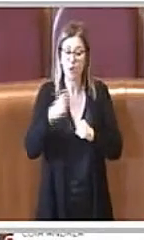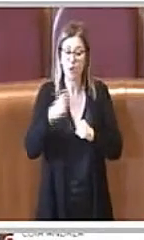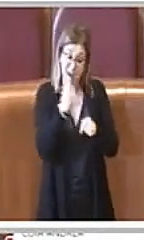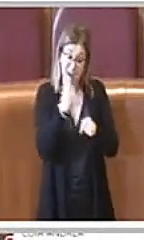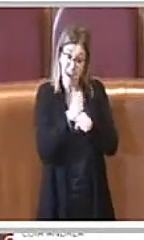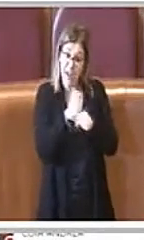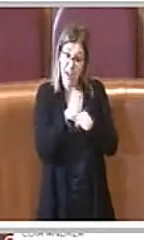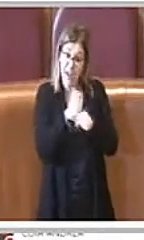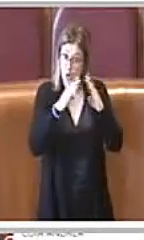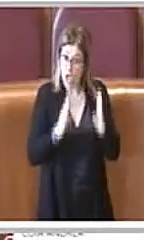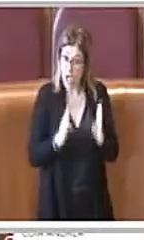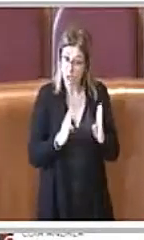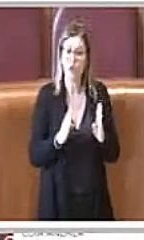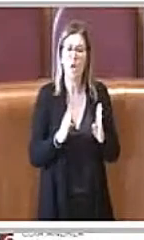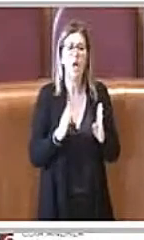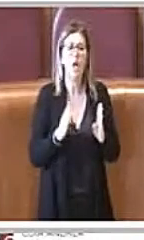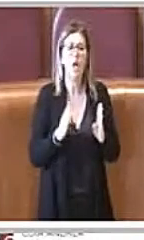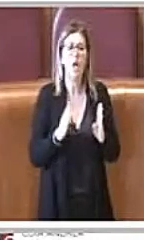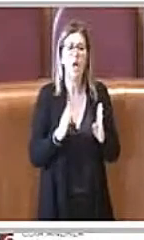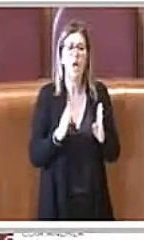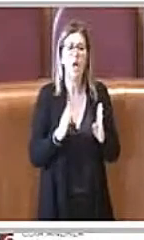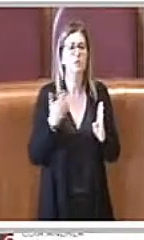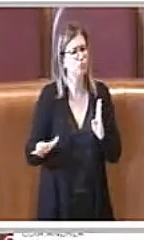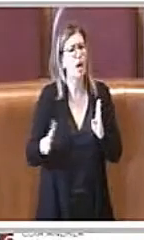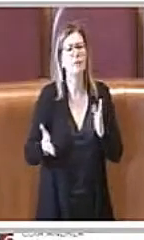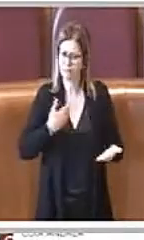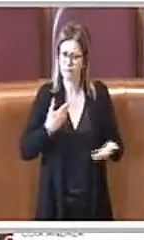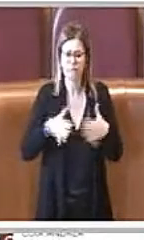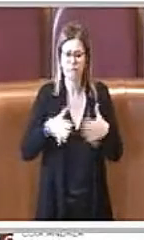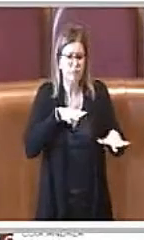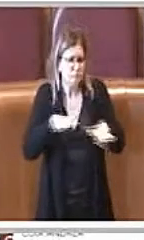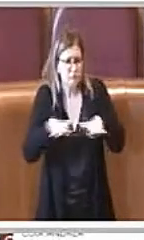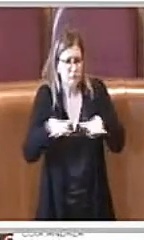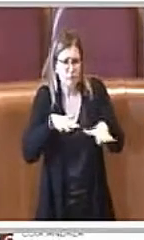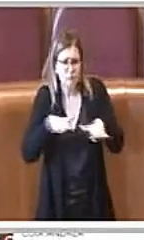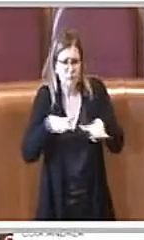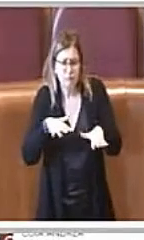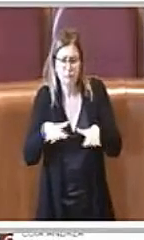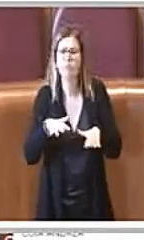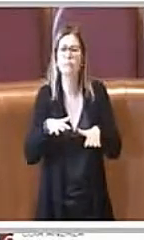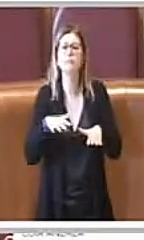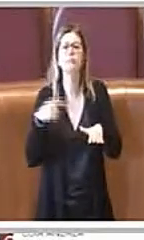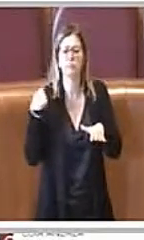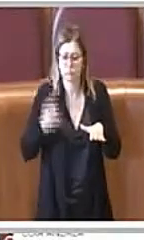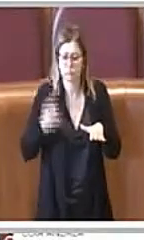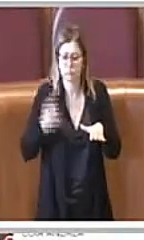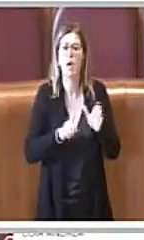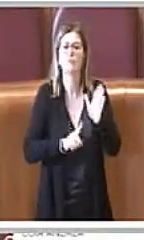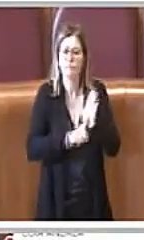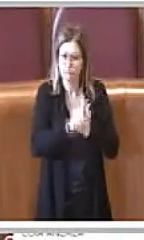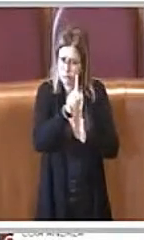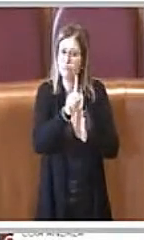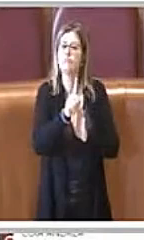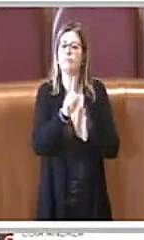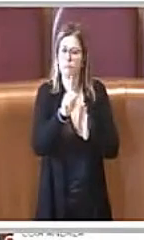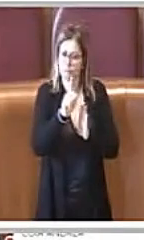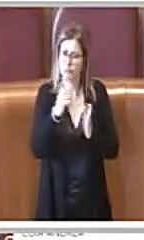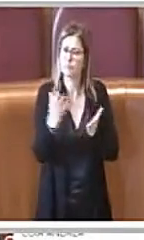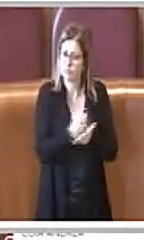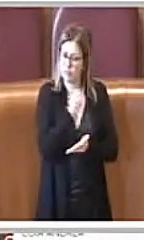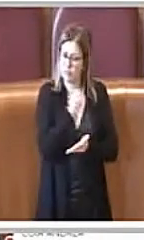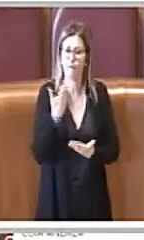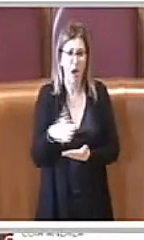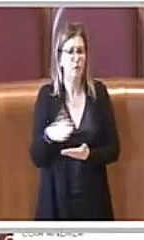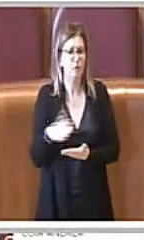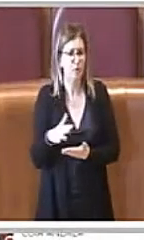si sono mossi tempestivamente, hanno raggiunto i risultati, grandi risultati e hanno